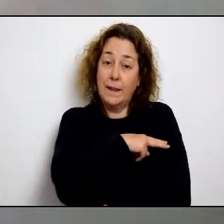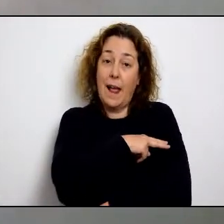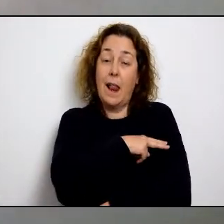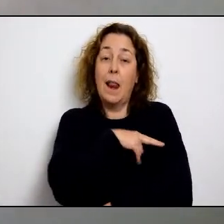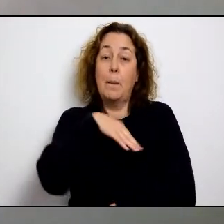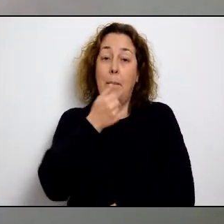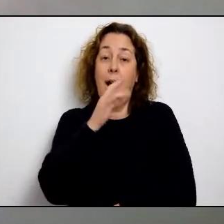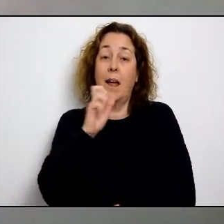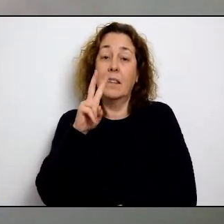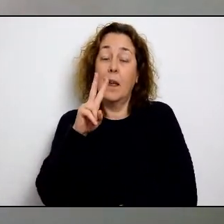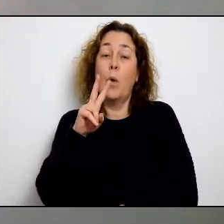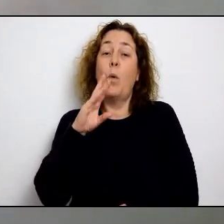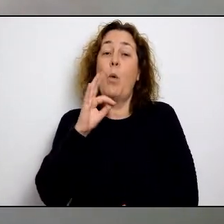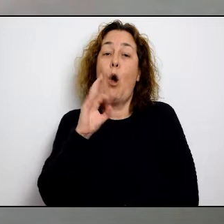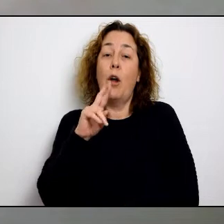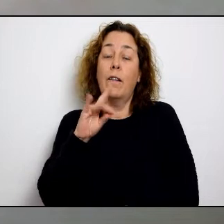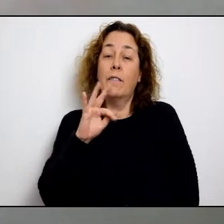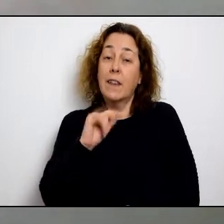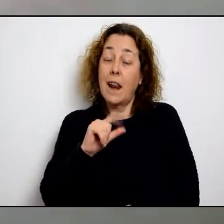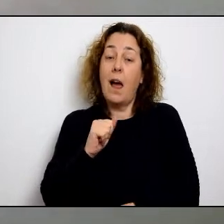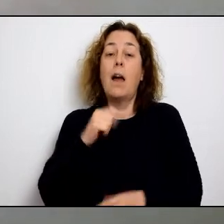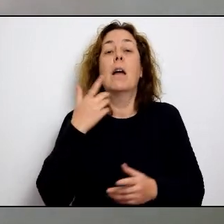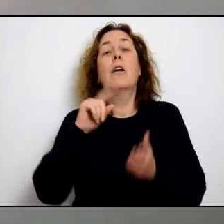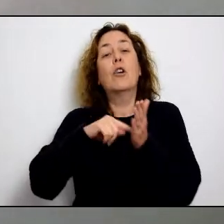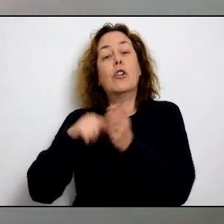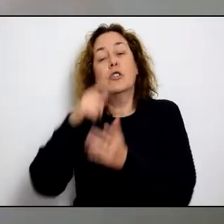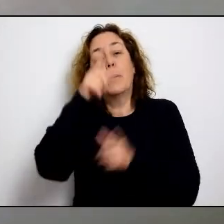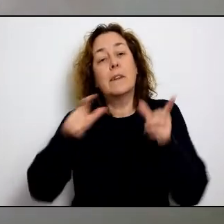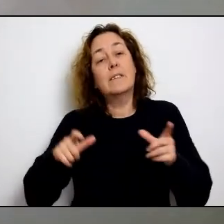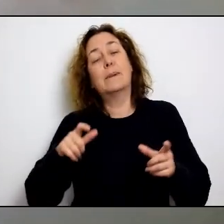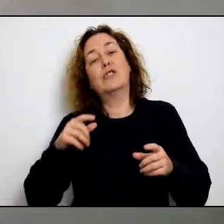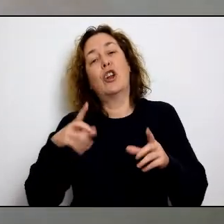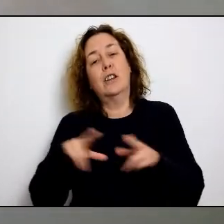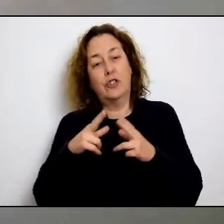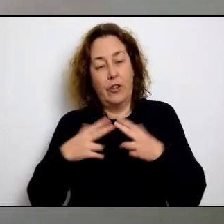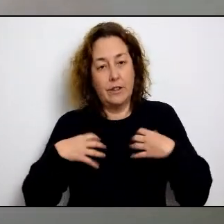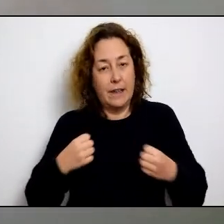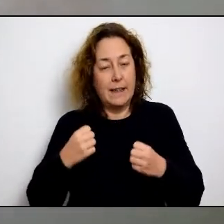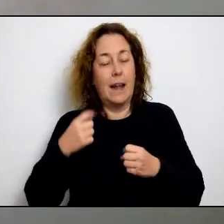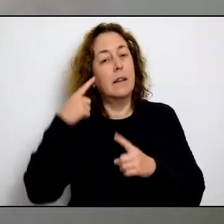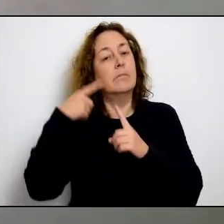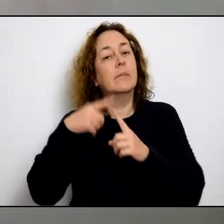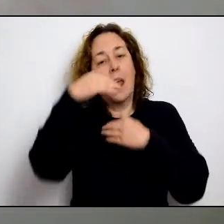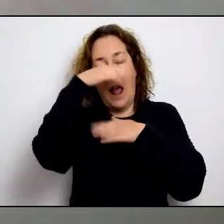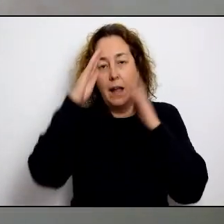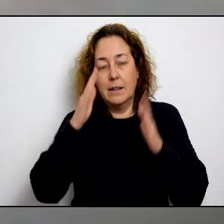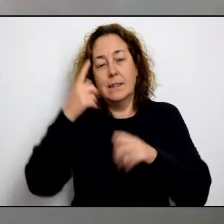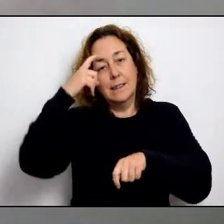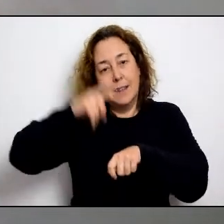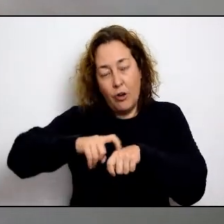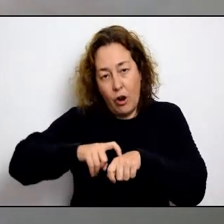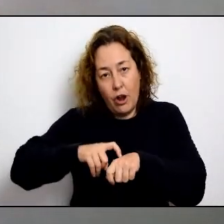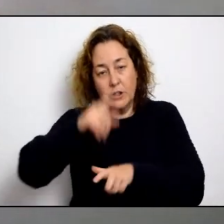s'està gestionant per part de l'àrea de benestar social, coordinadament amb el Mateu Orfila, la possibilitat d'encarregar